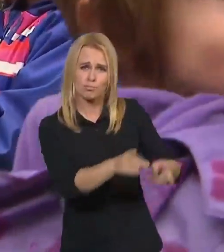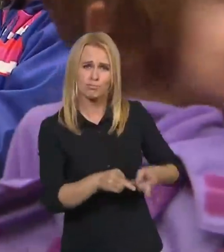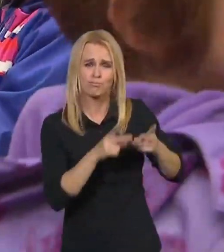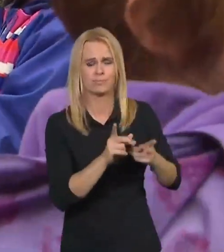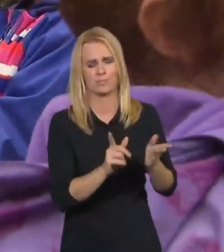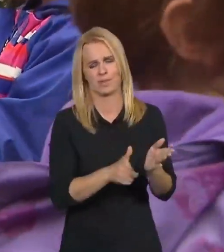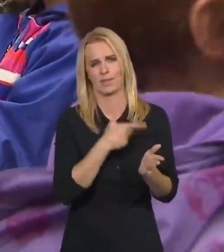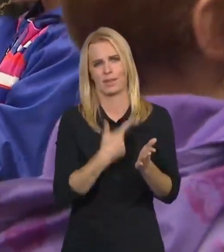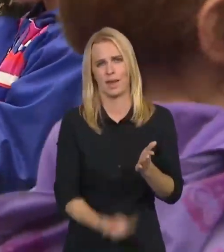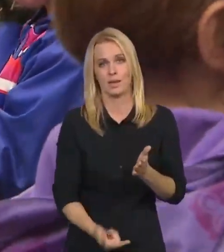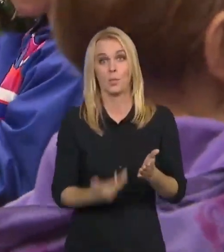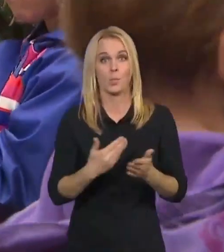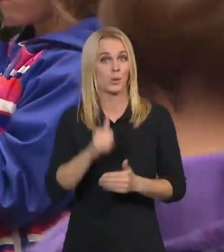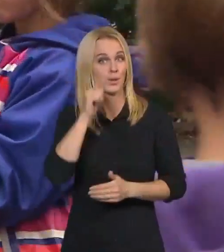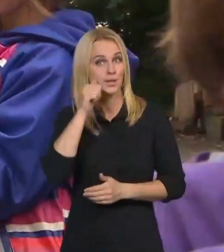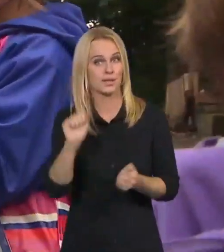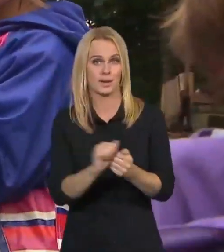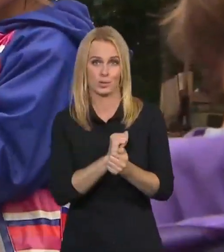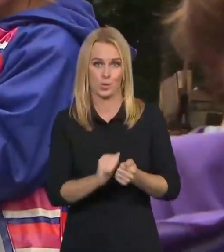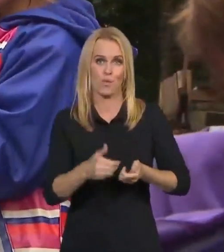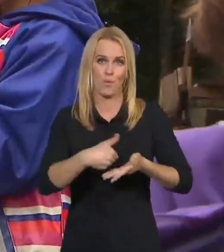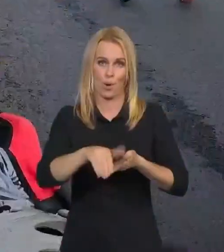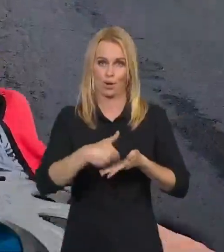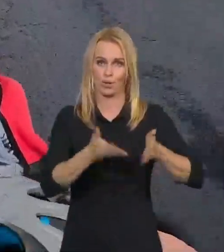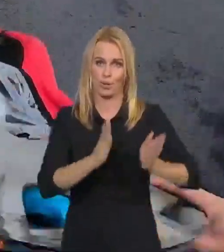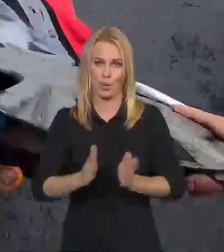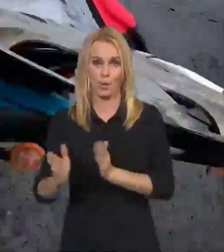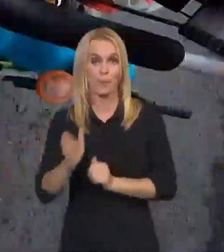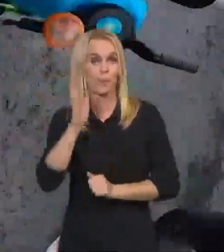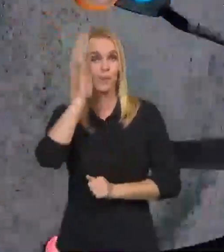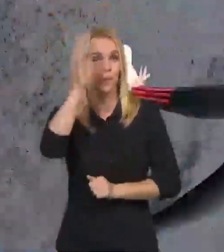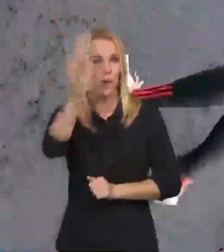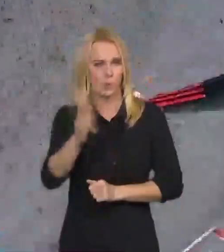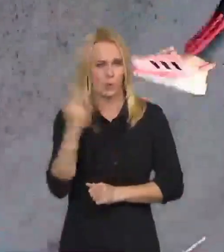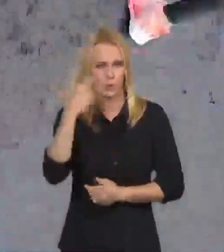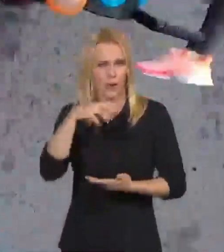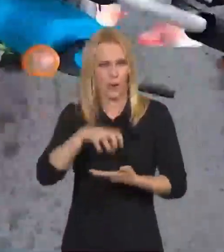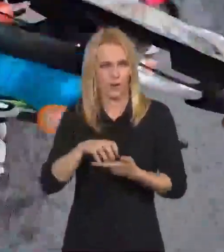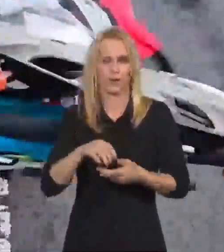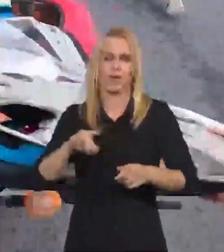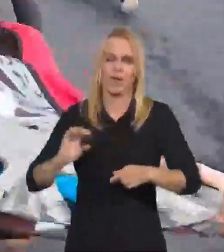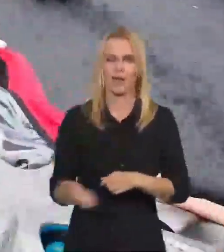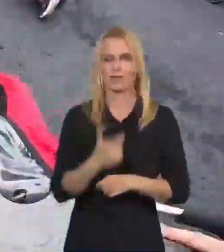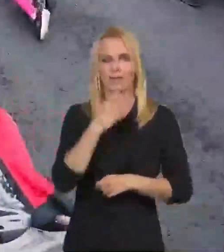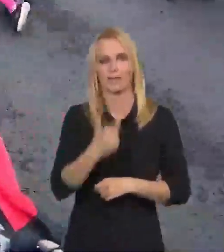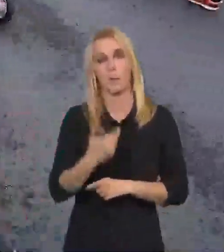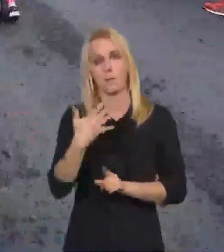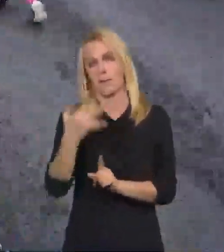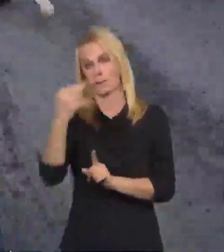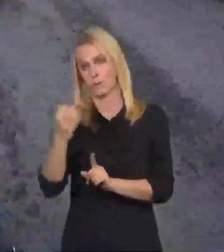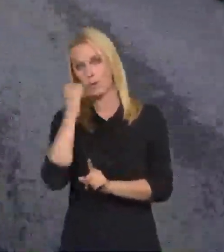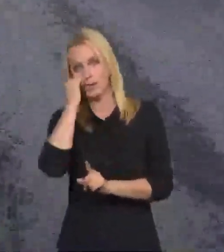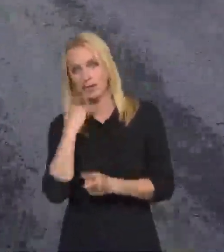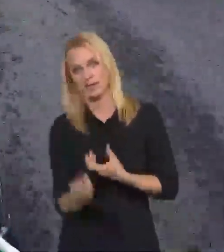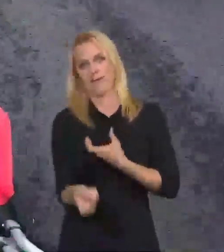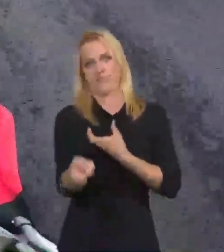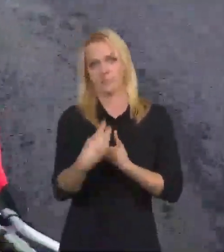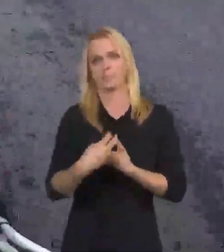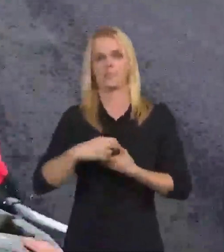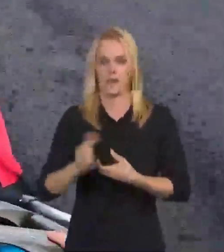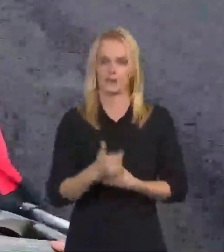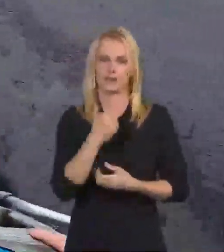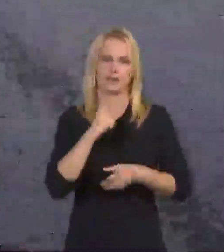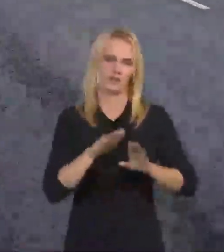úklidy pokračují zítra. Do budoucna by organizátoři rádi zapojili 5% obyvatel. Krajské redakce Alea